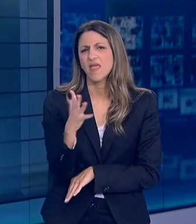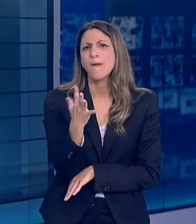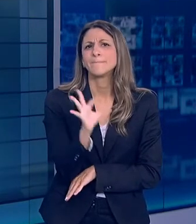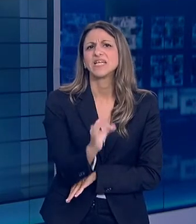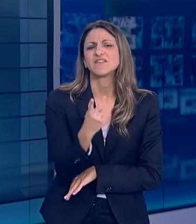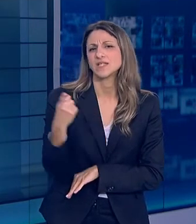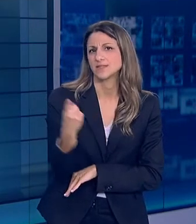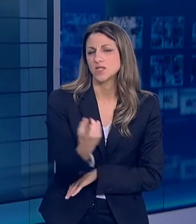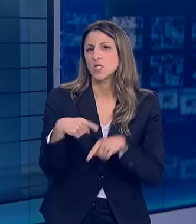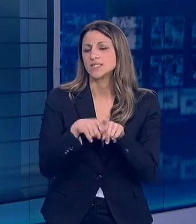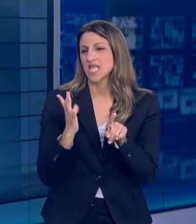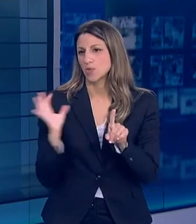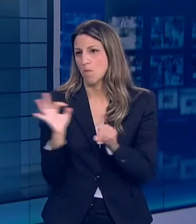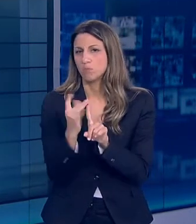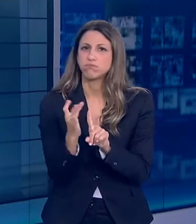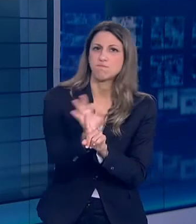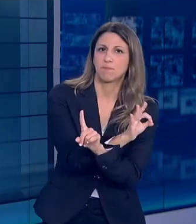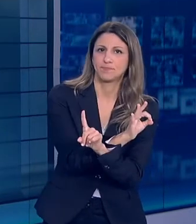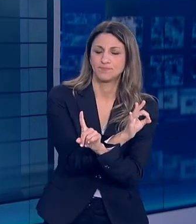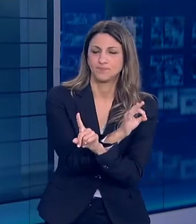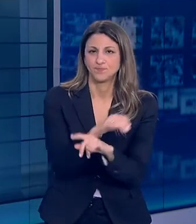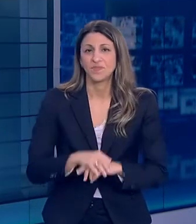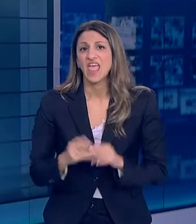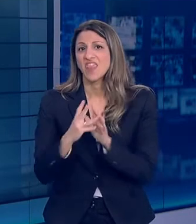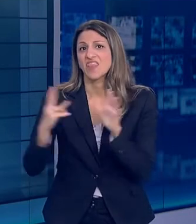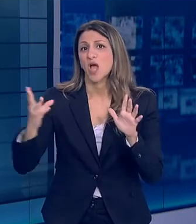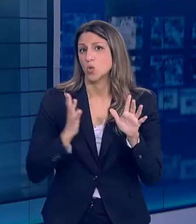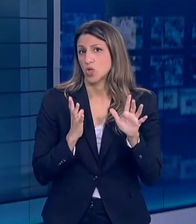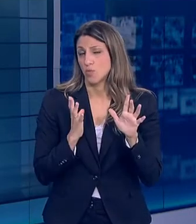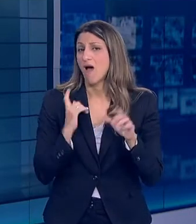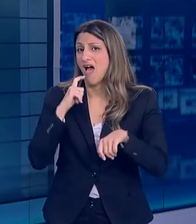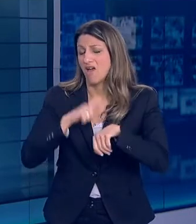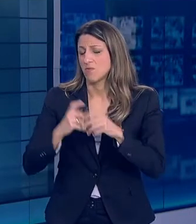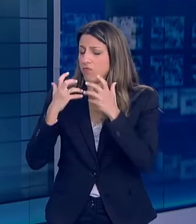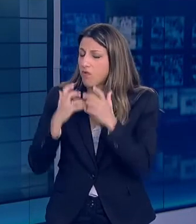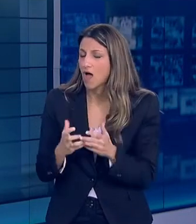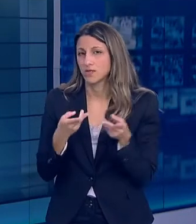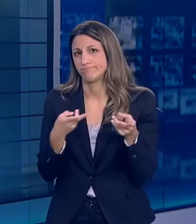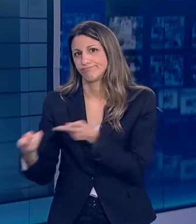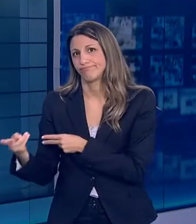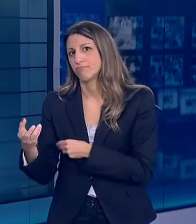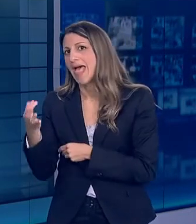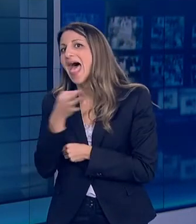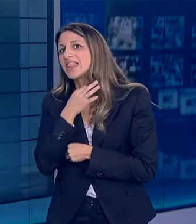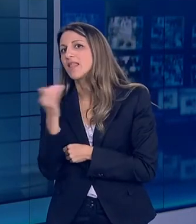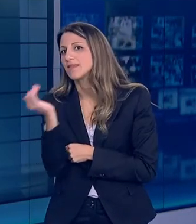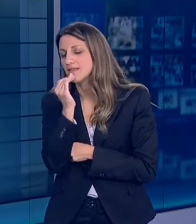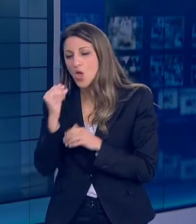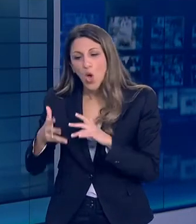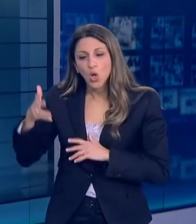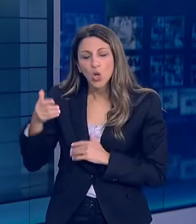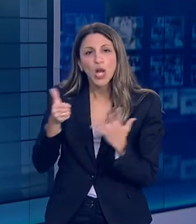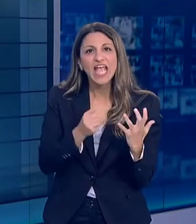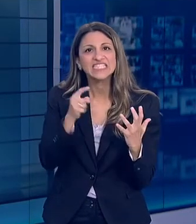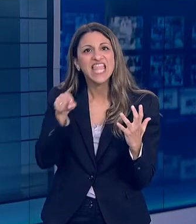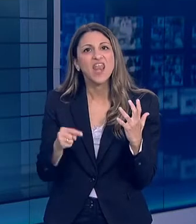% είναι σχετιζόμενα με ήδη γνωστό κρούσμα. 18 συμπολίτες μας νοσηλεύονται διασωληνωμένοι. Η διάμεση ηλικία τους είναι τα